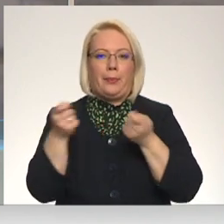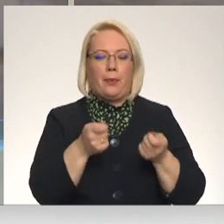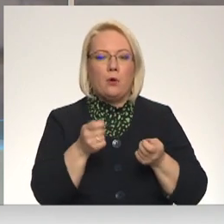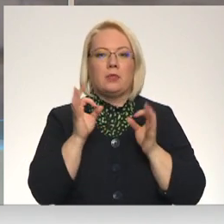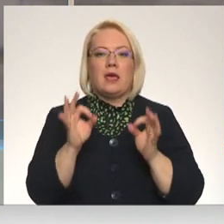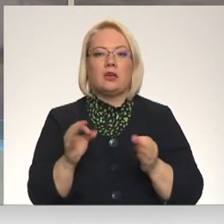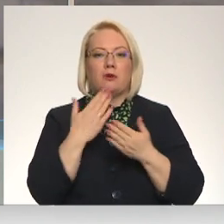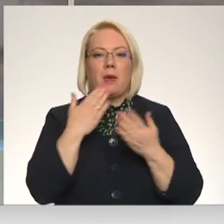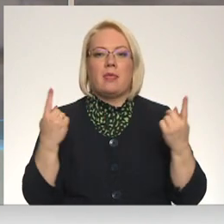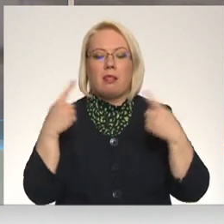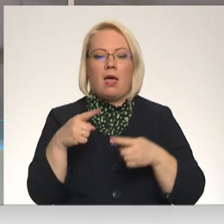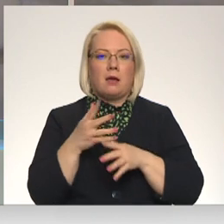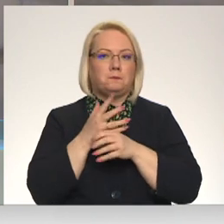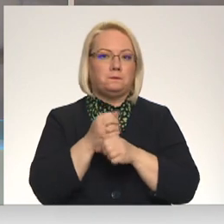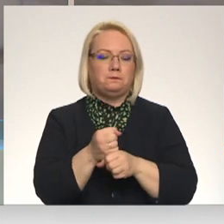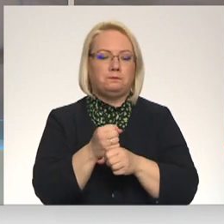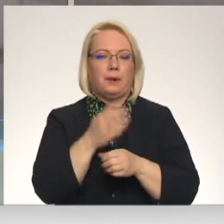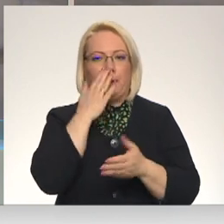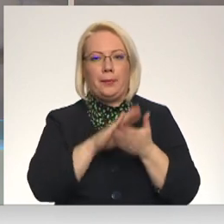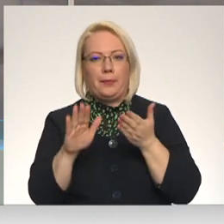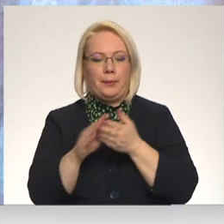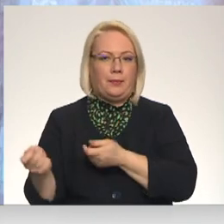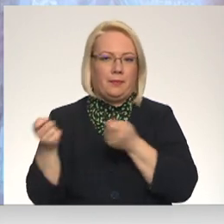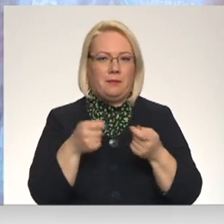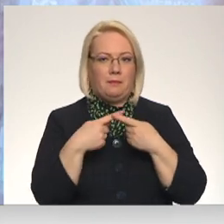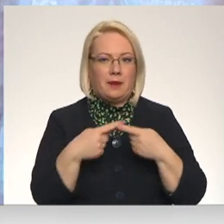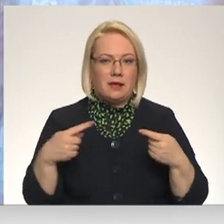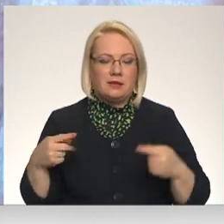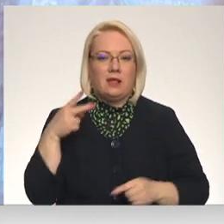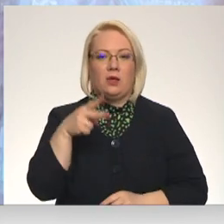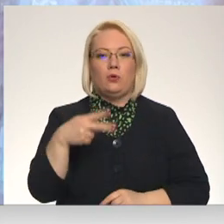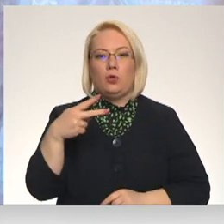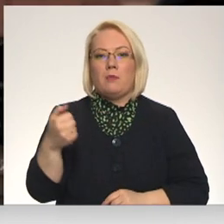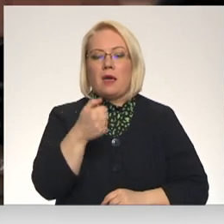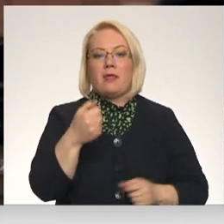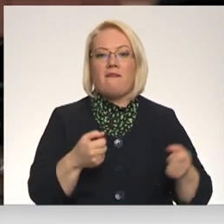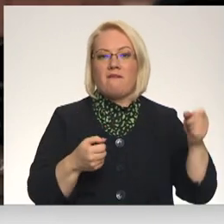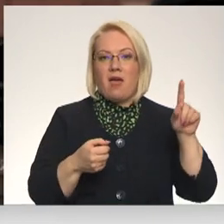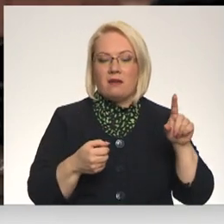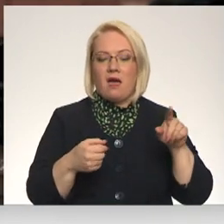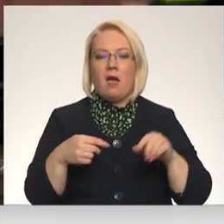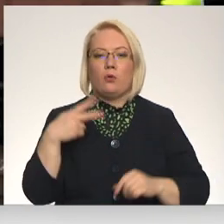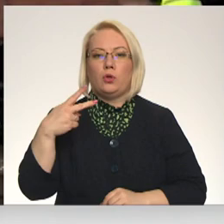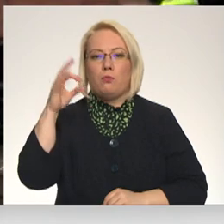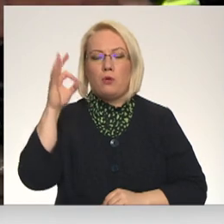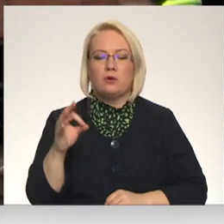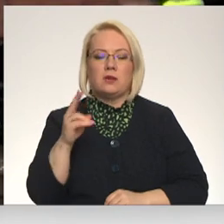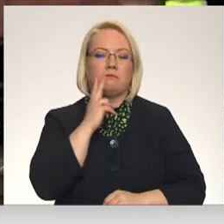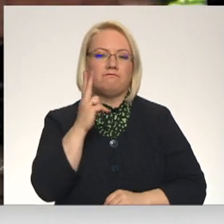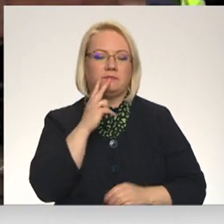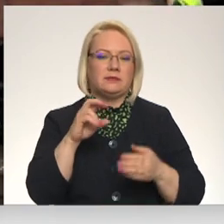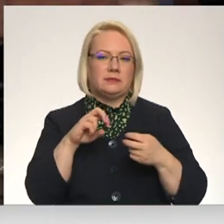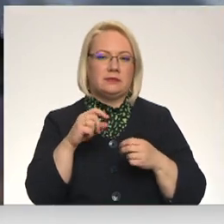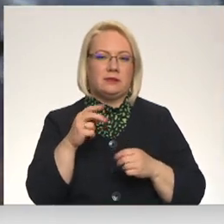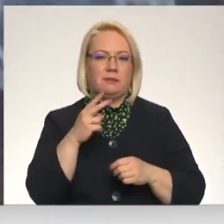kontrabandas cigareša īpatsvers. 2020. gadā nedaudz vairāk nekā 20% Latvijā izsmēķēto cigarešu